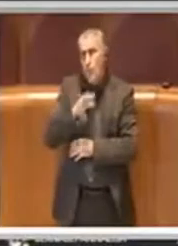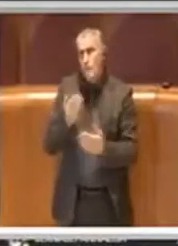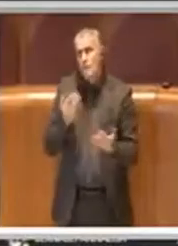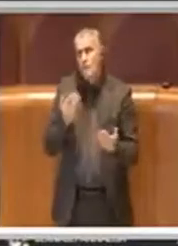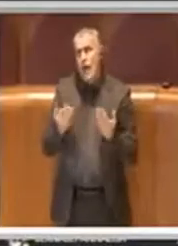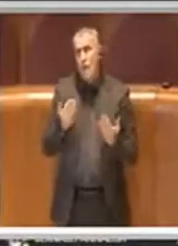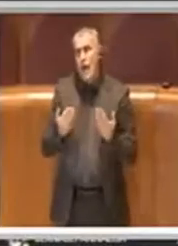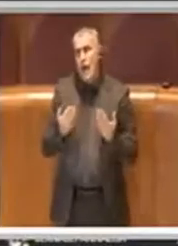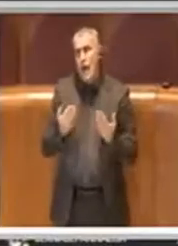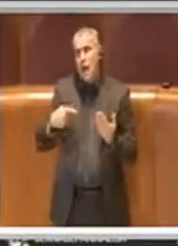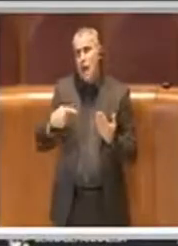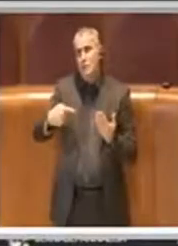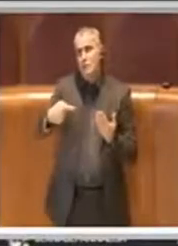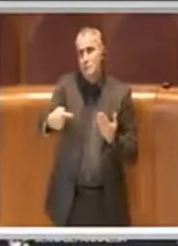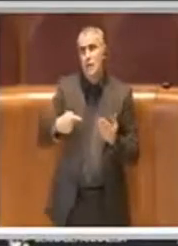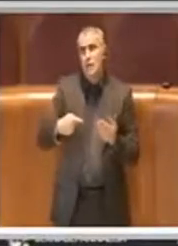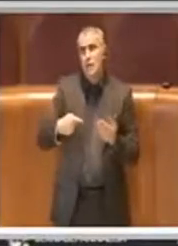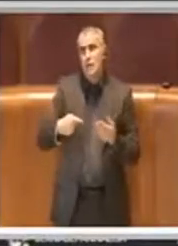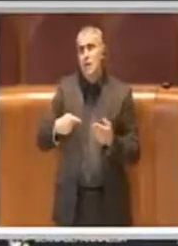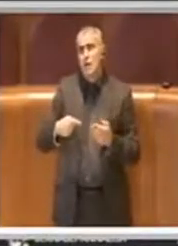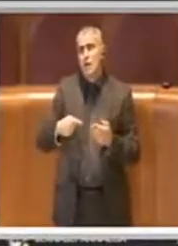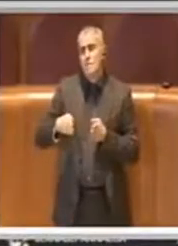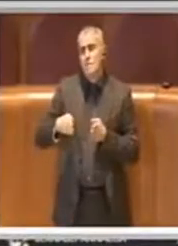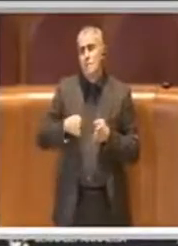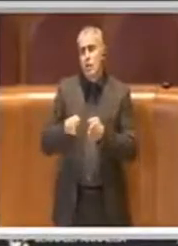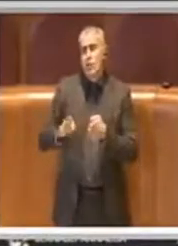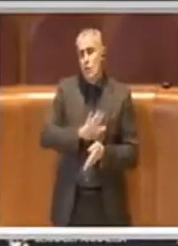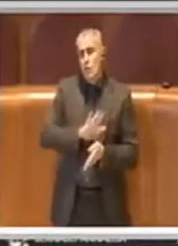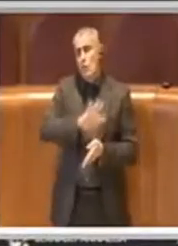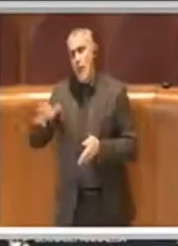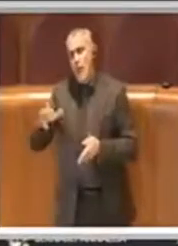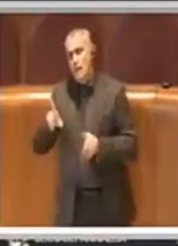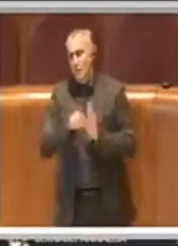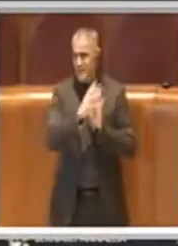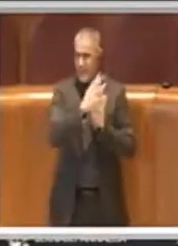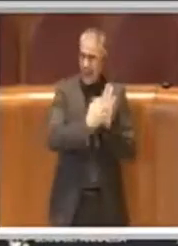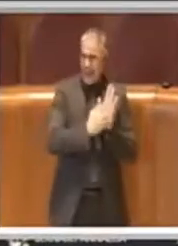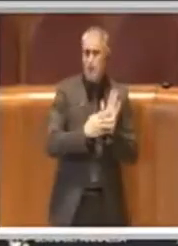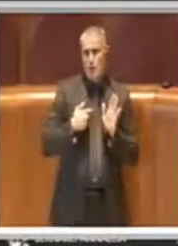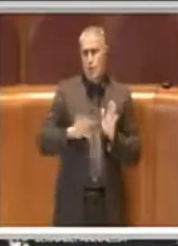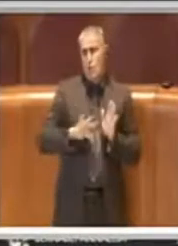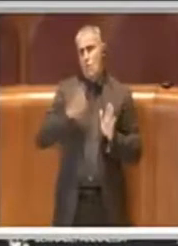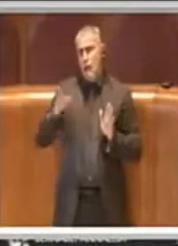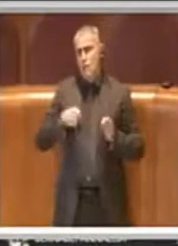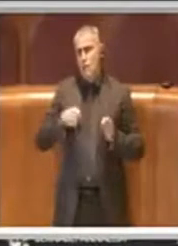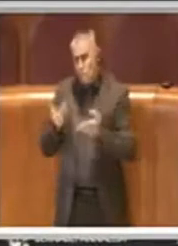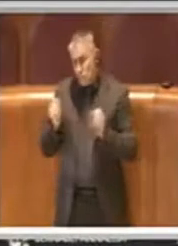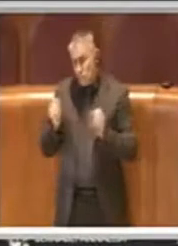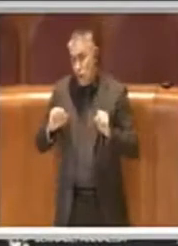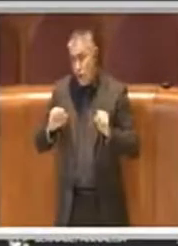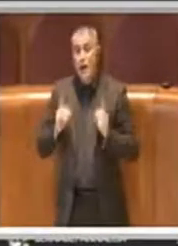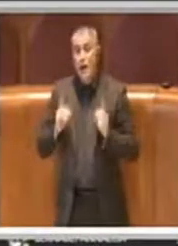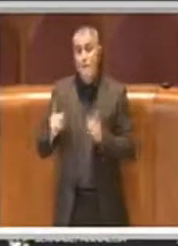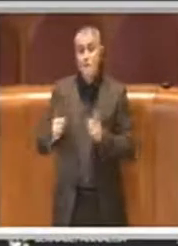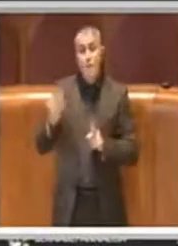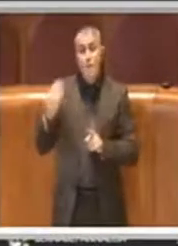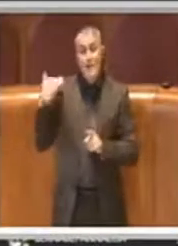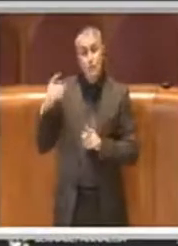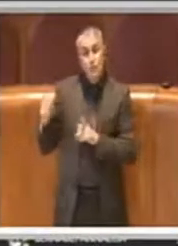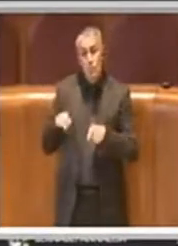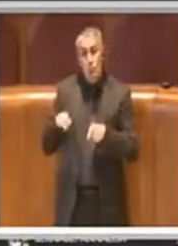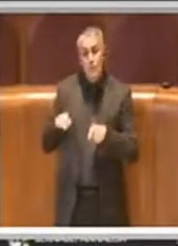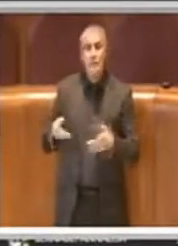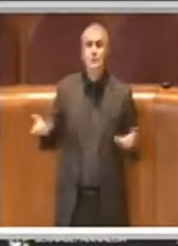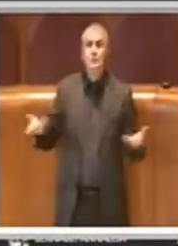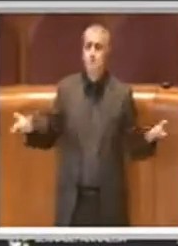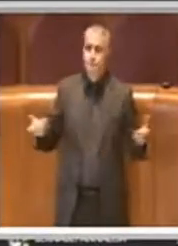percorso diverso da quella delibera, però in quel momento era la cosa migliore che potevamo fare, tutto